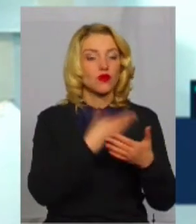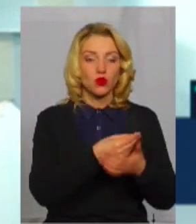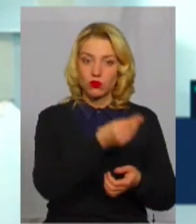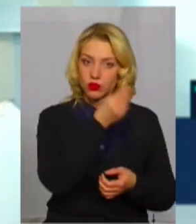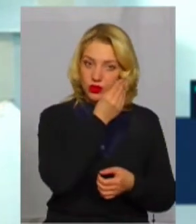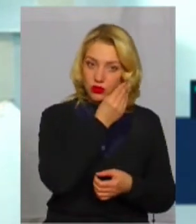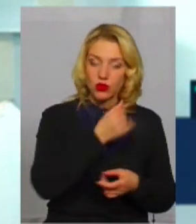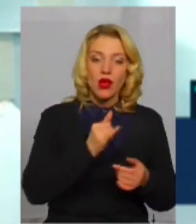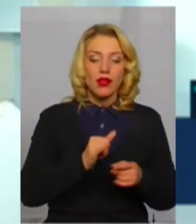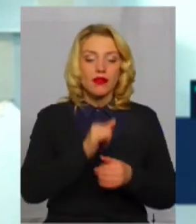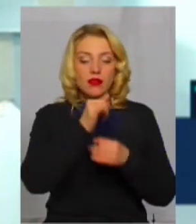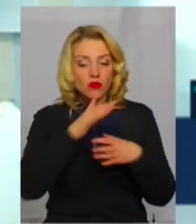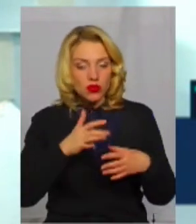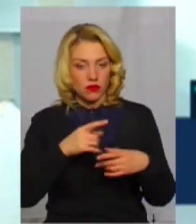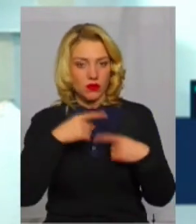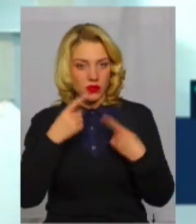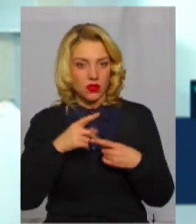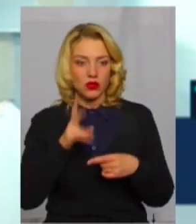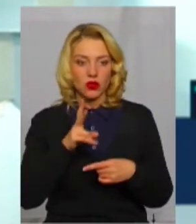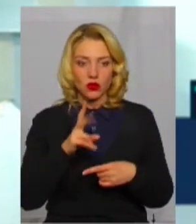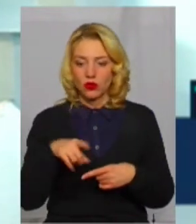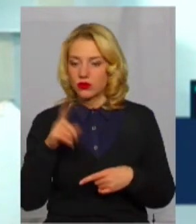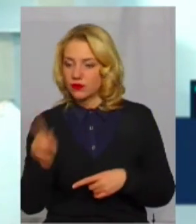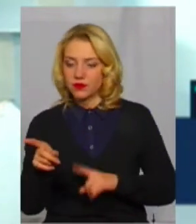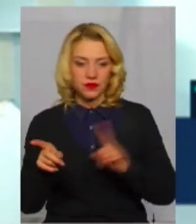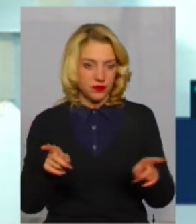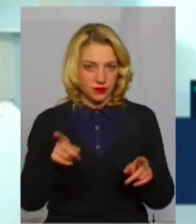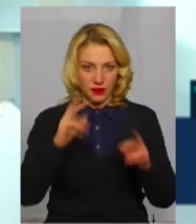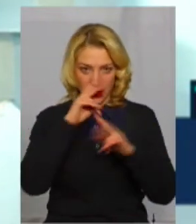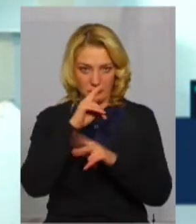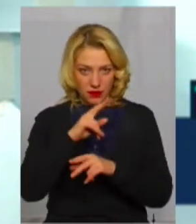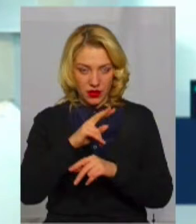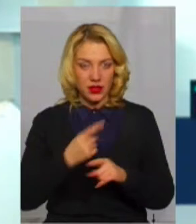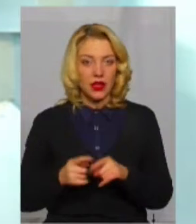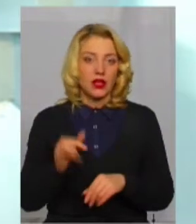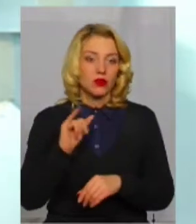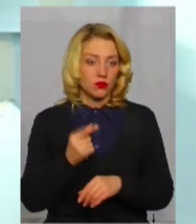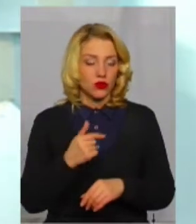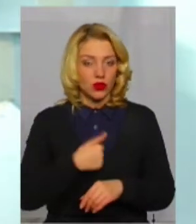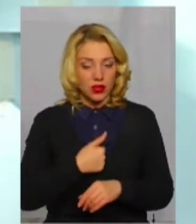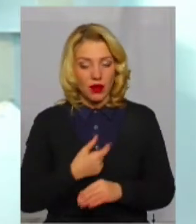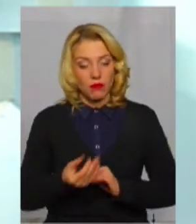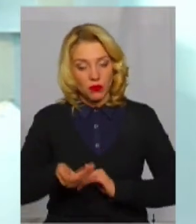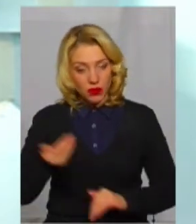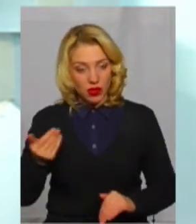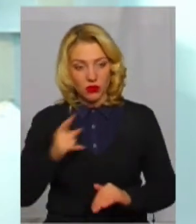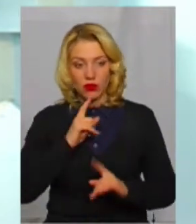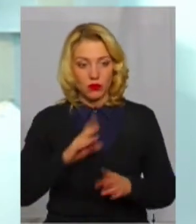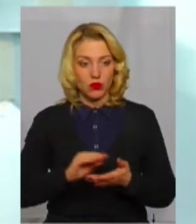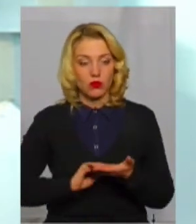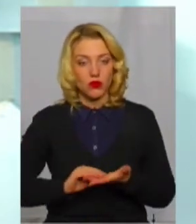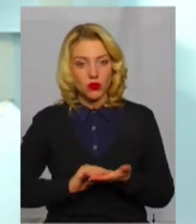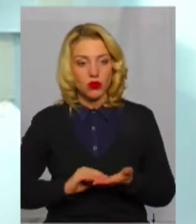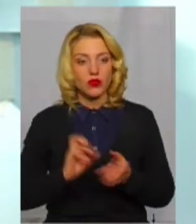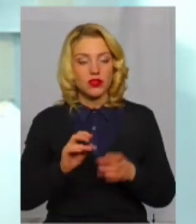І, напевно, неможливо сказати, що хтось категорично неправий. Тому що я попередньо вже не буду повторюватися,